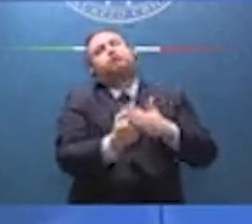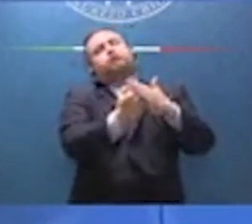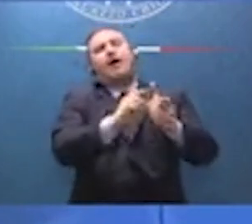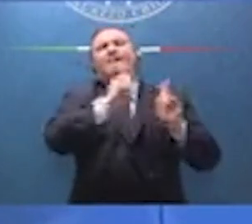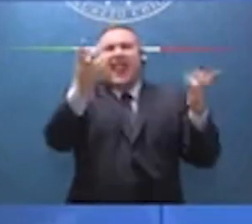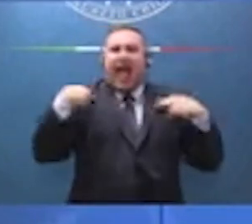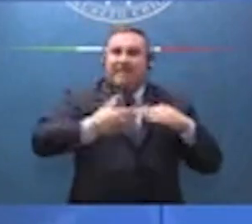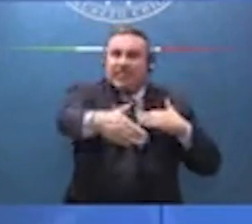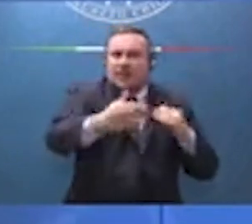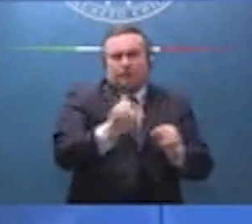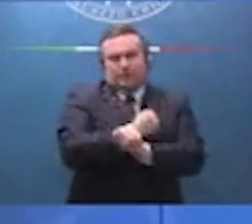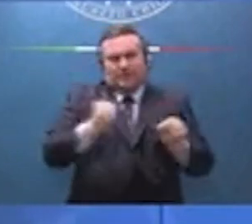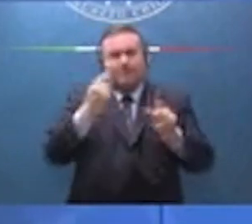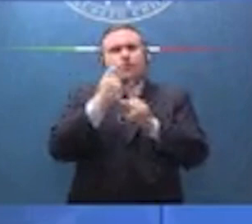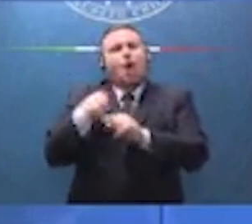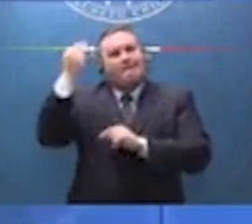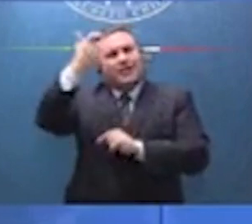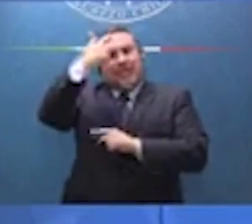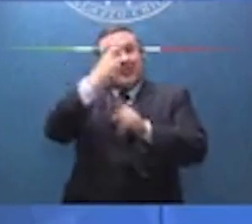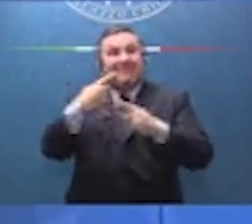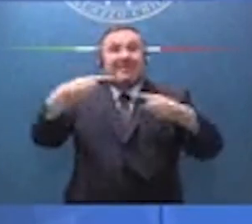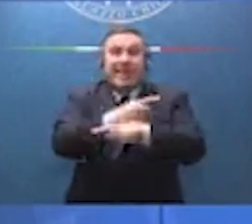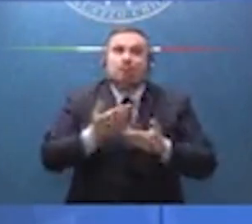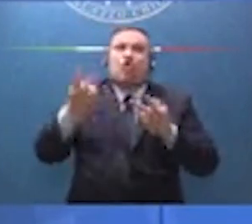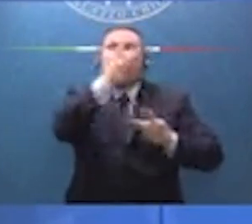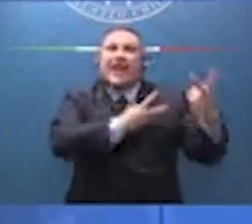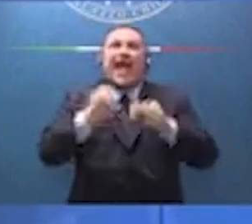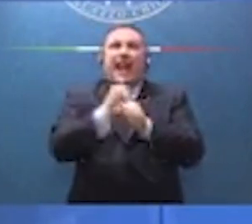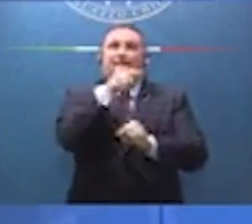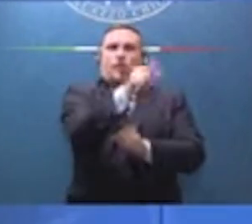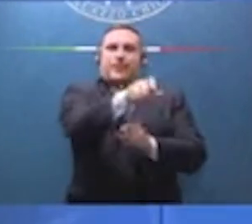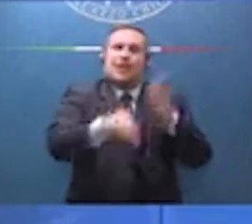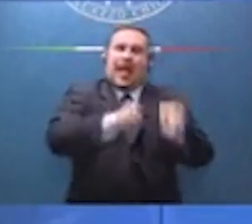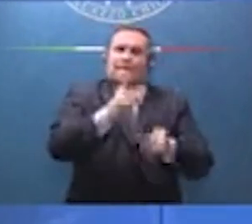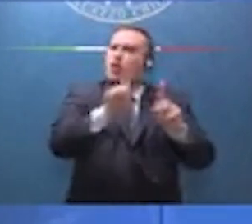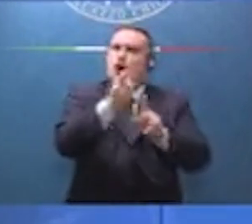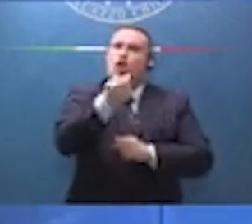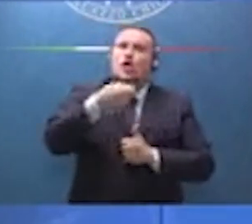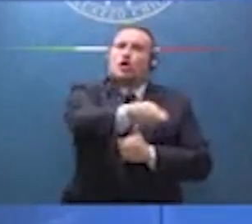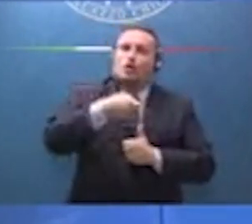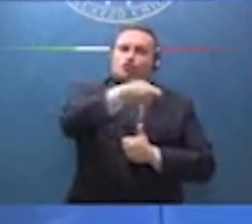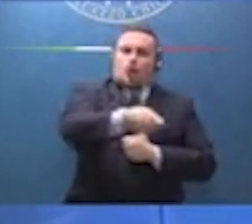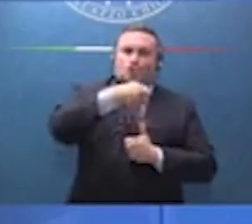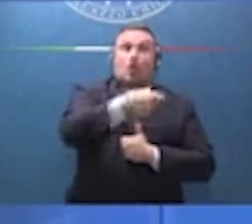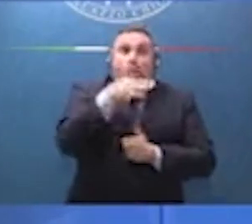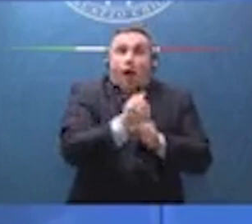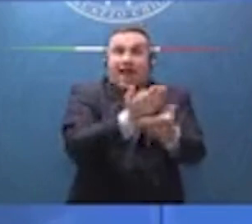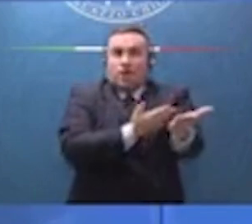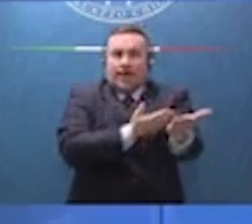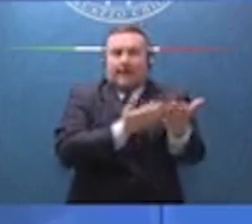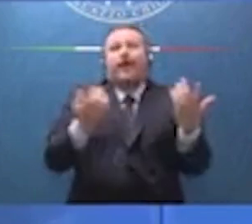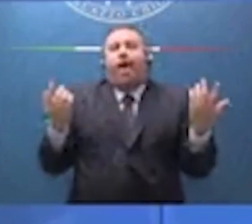debba occupare trovando queste persone, aiutando queste persone ad avere un posto di lavoro e a poter anche migliorare la propria condizione invece di